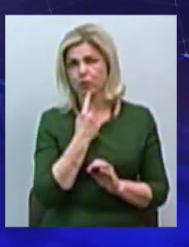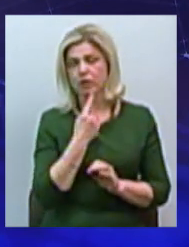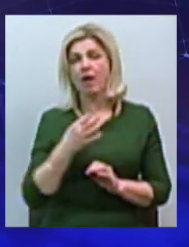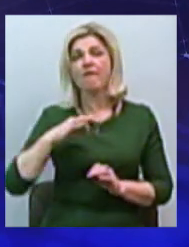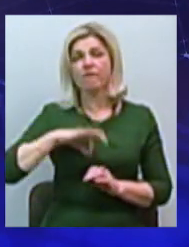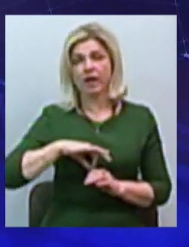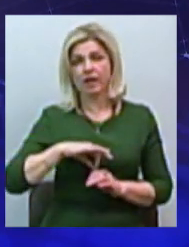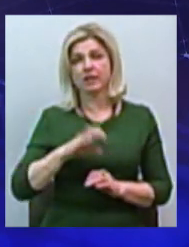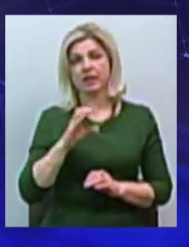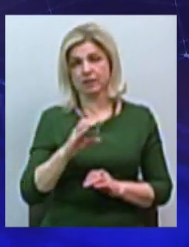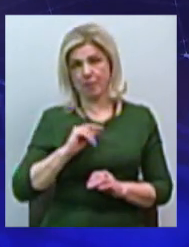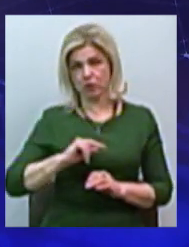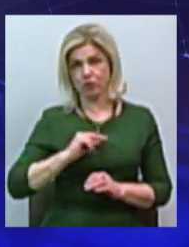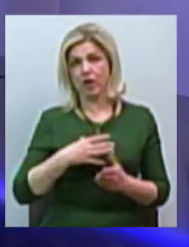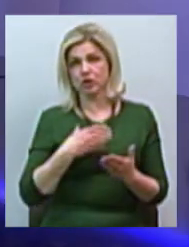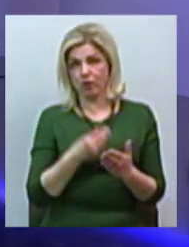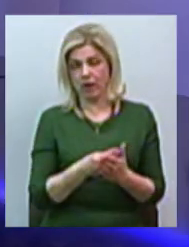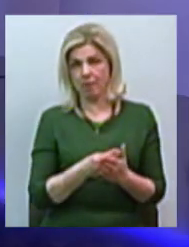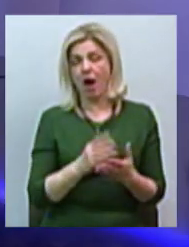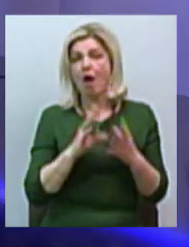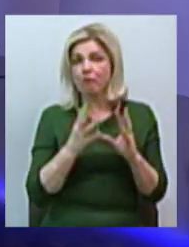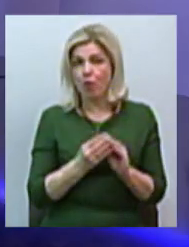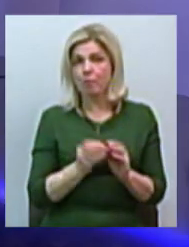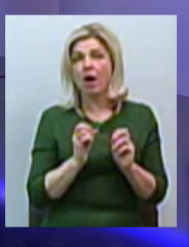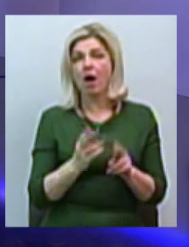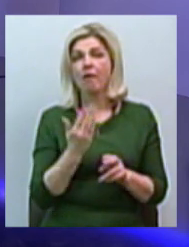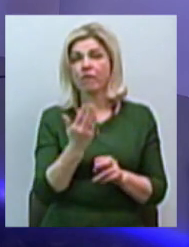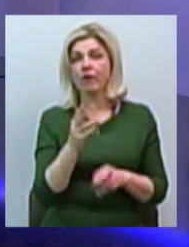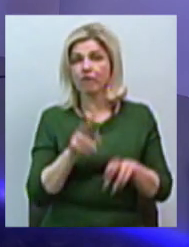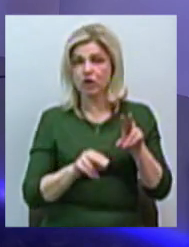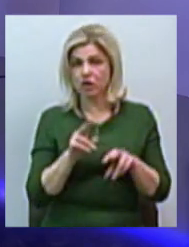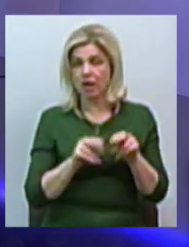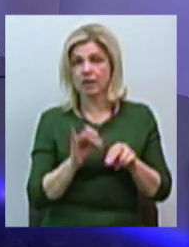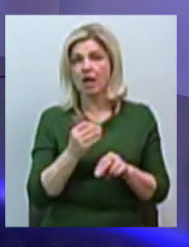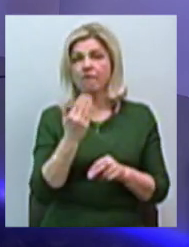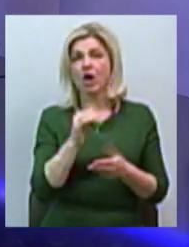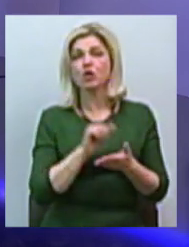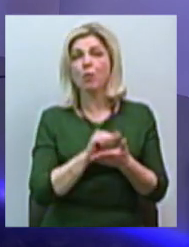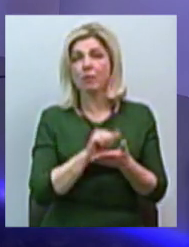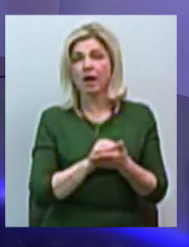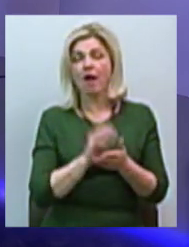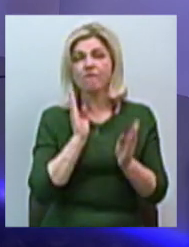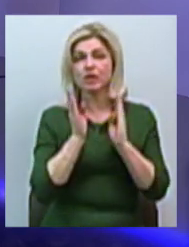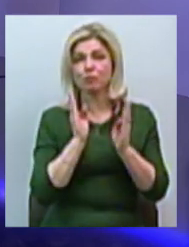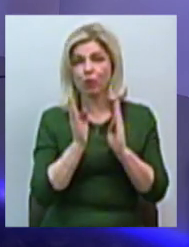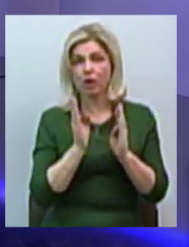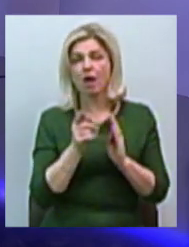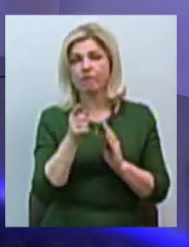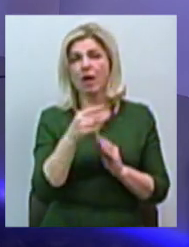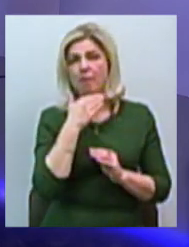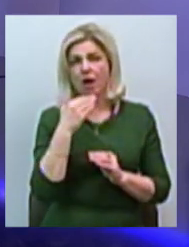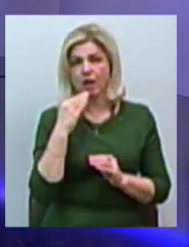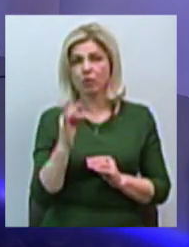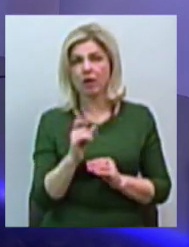зі своїми. А в принципі, як Ви вважаєте, і наскільки я знаю, по ваших публікаціях на Фейсбук, ви по кілька разів на рік